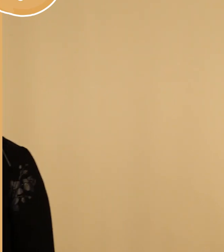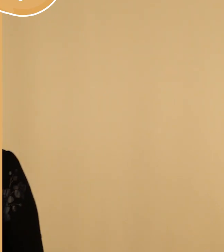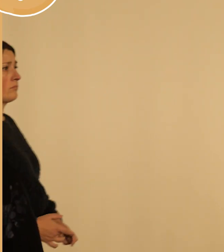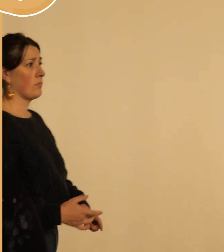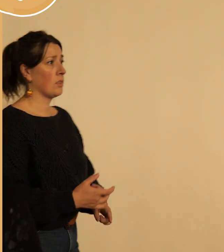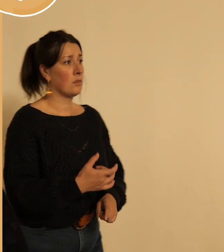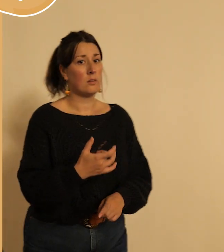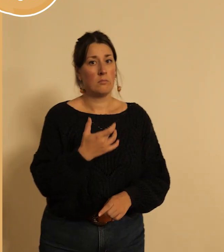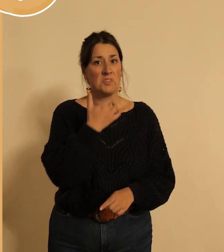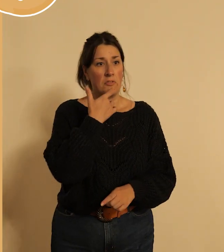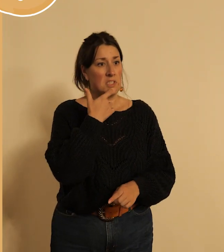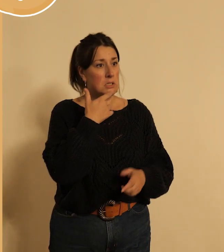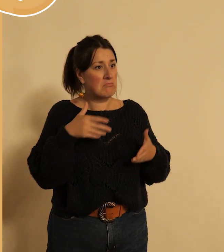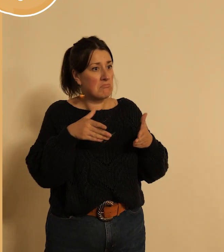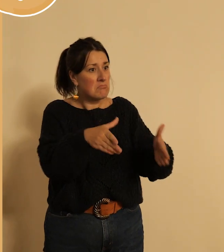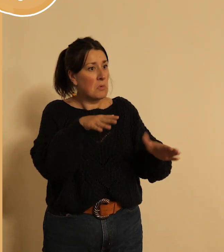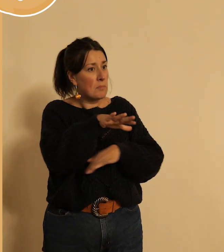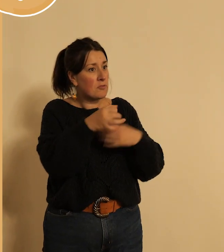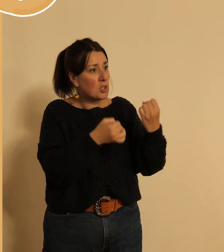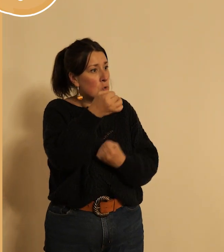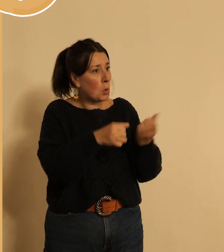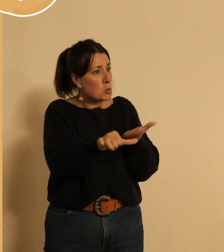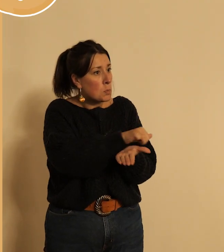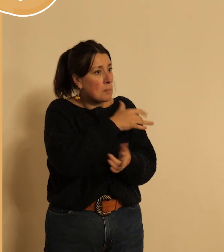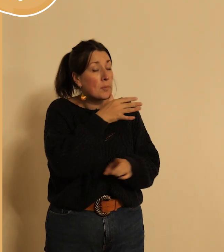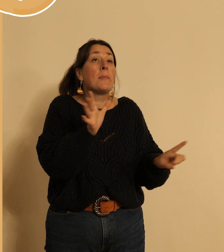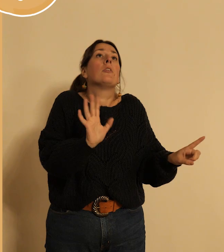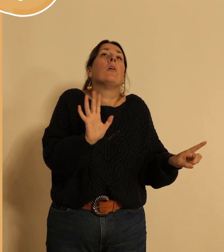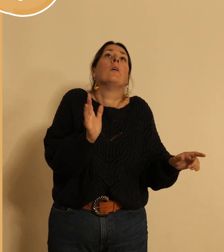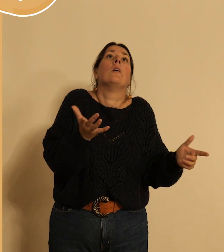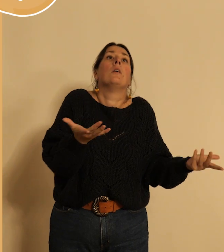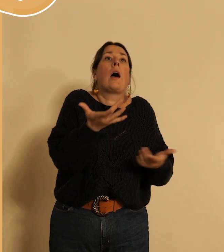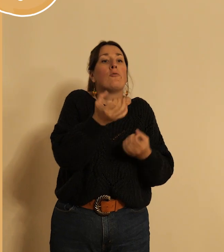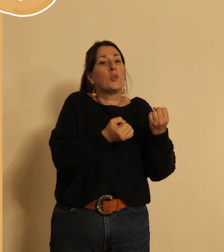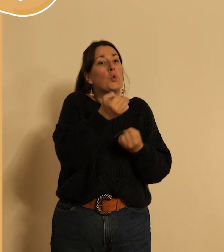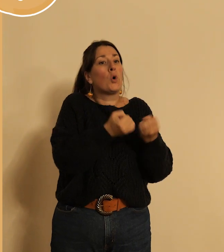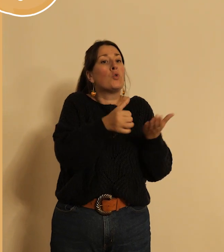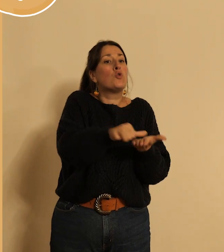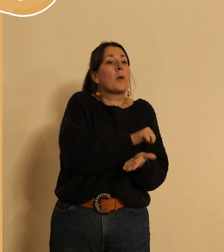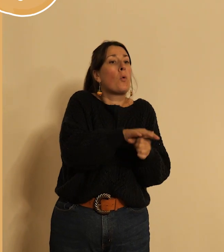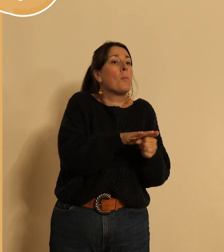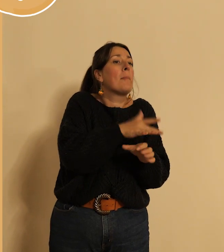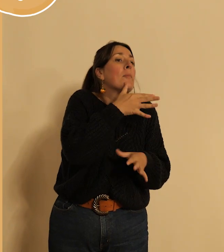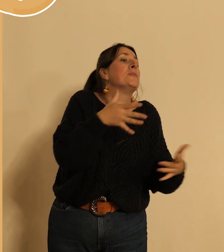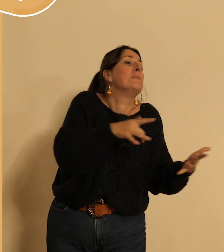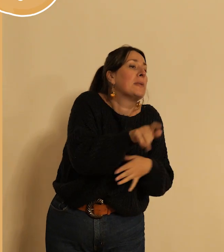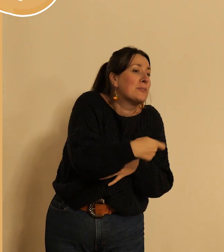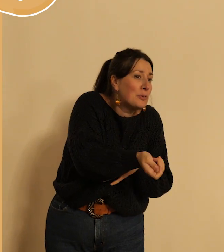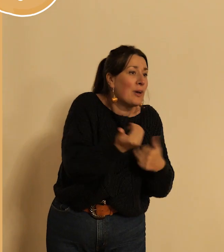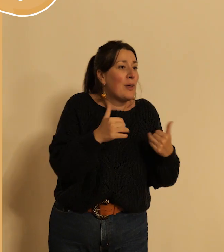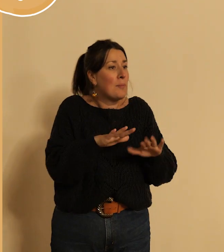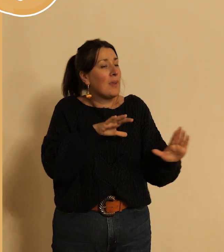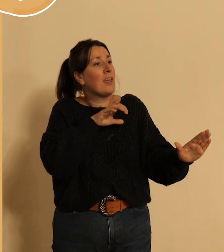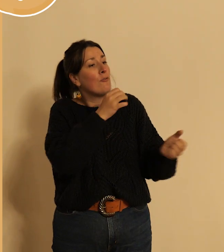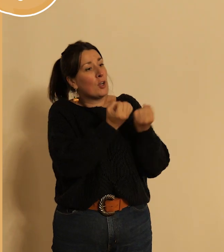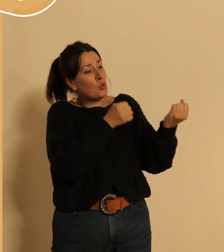non non on ne supprime pas les voitures parce que les voitures on préfère qu'elles soient plus plusieurs qu'une seule personne dans les voitures bien sûr mais on ne supprime